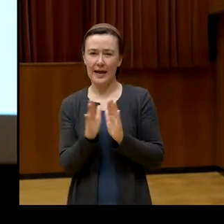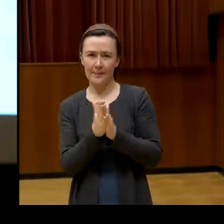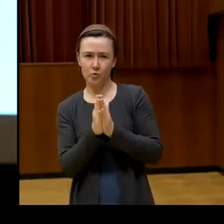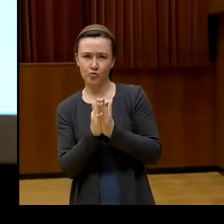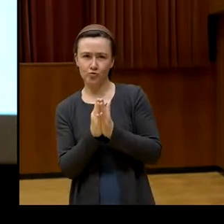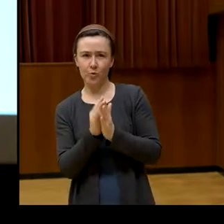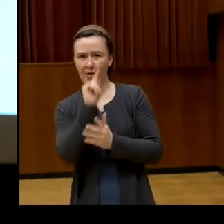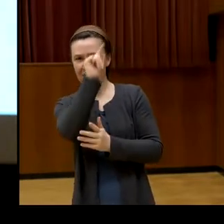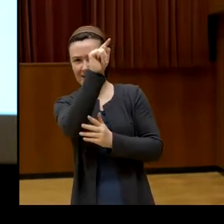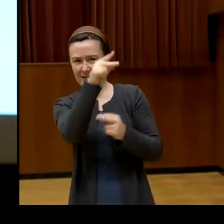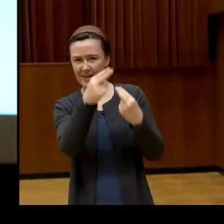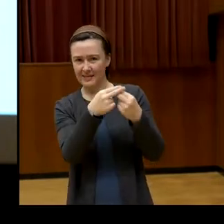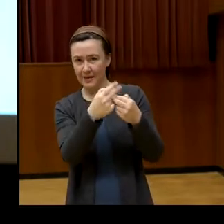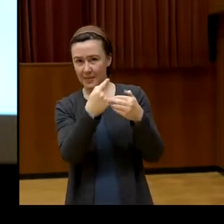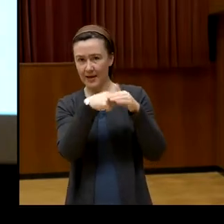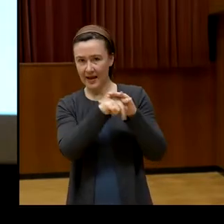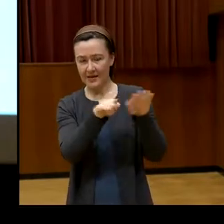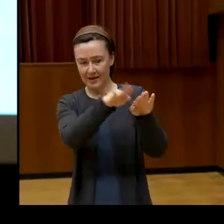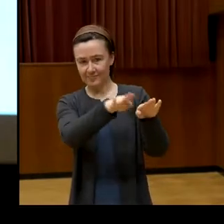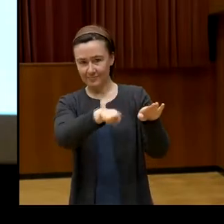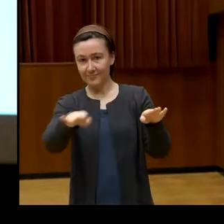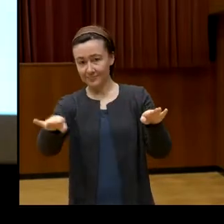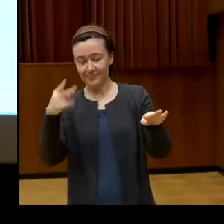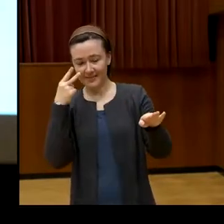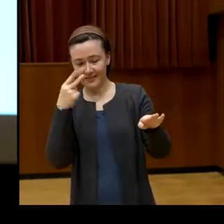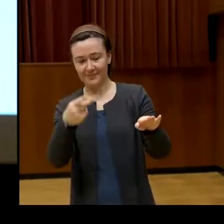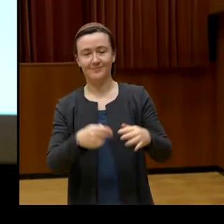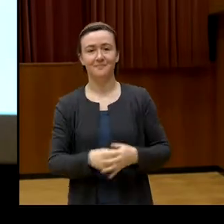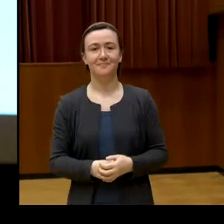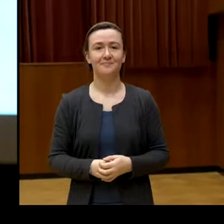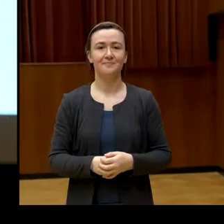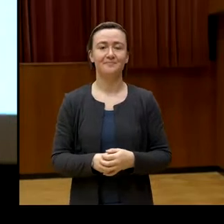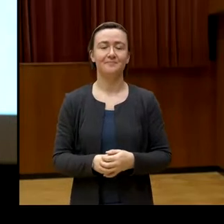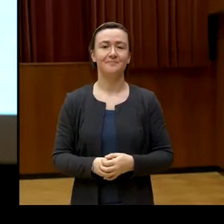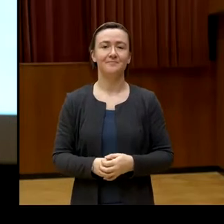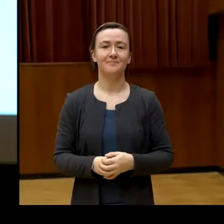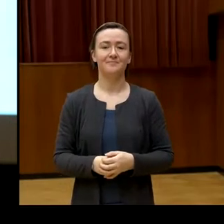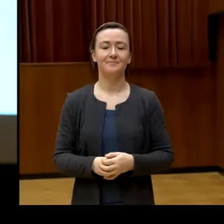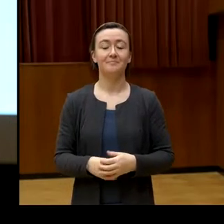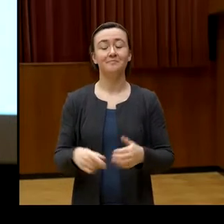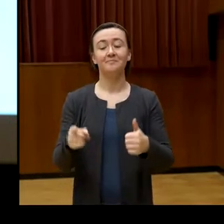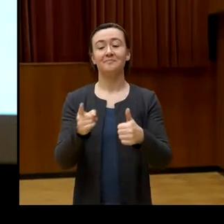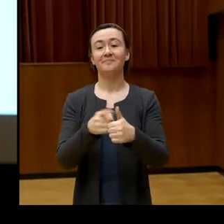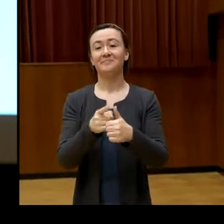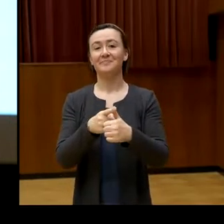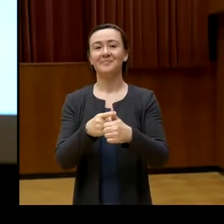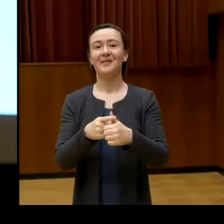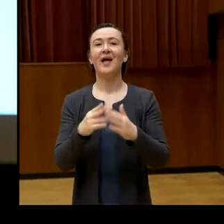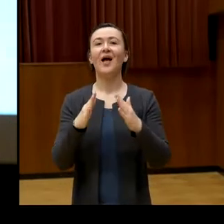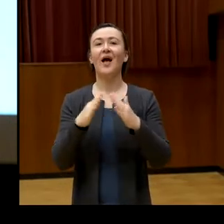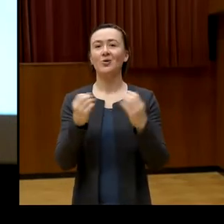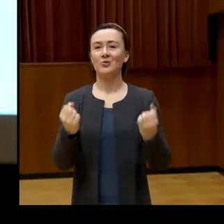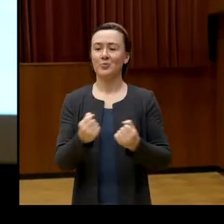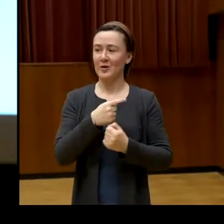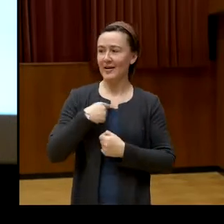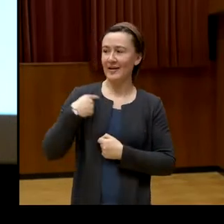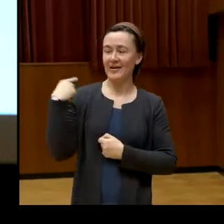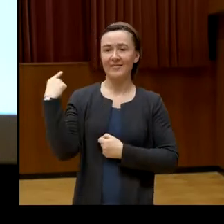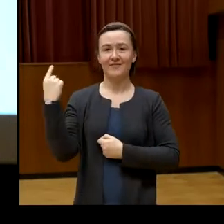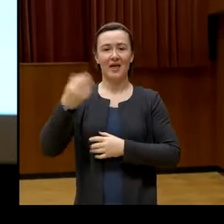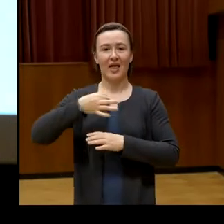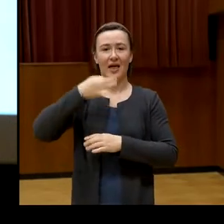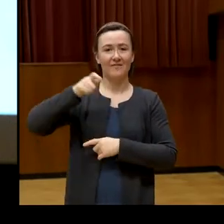vorne beim Eingang aufliegt. Zunächst zur Hausübung, also alle Referentinnen und Referenten haben eine